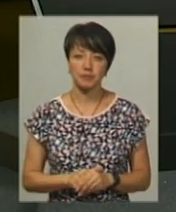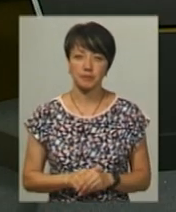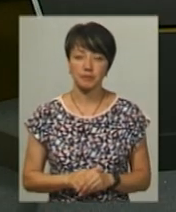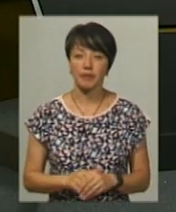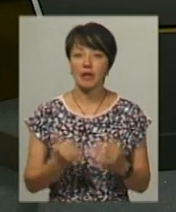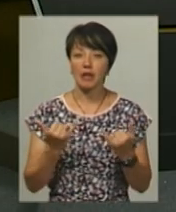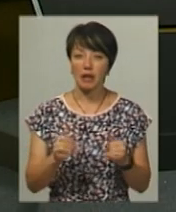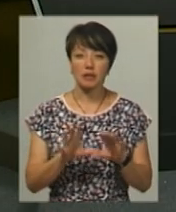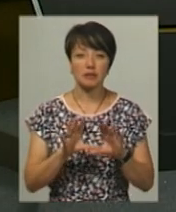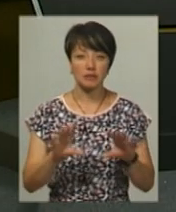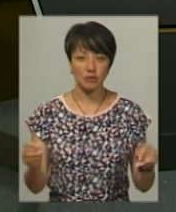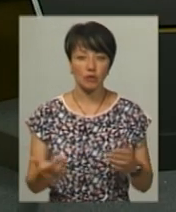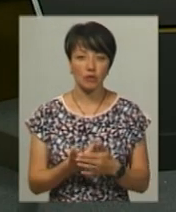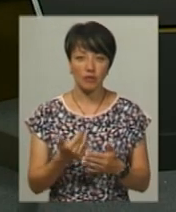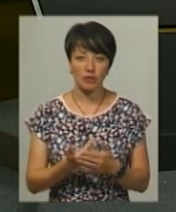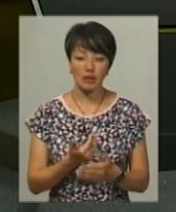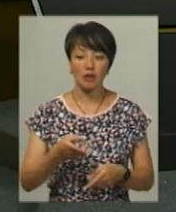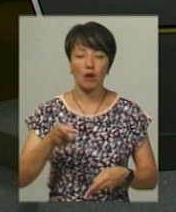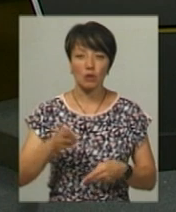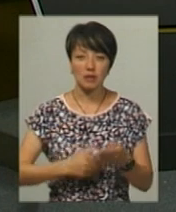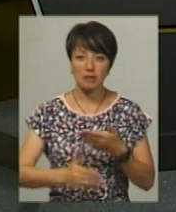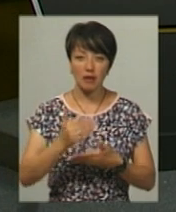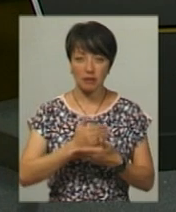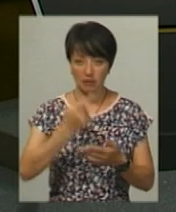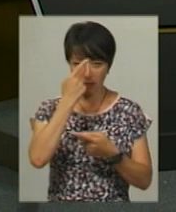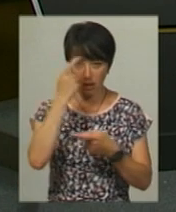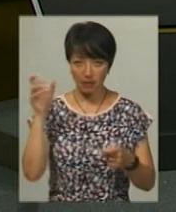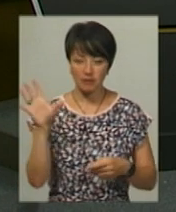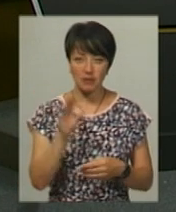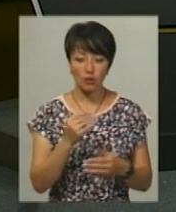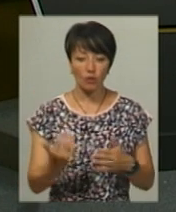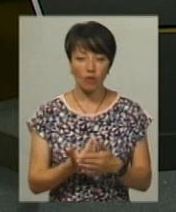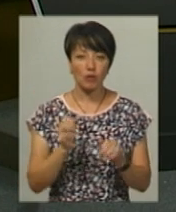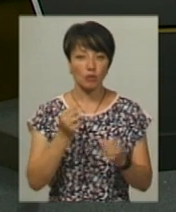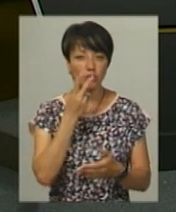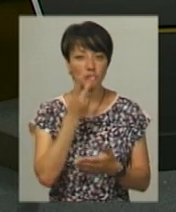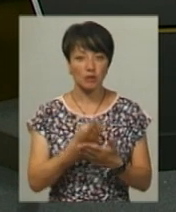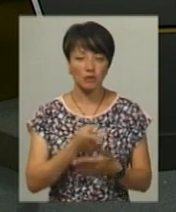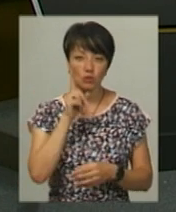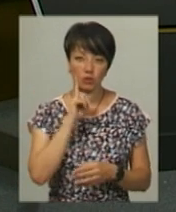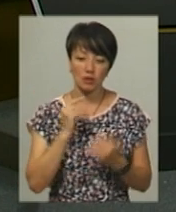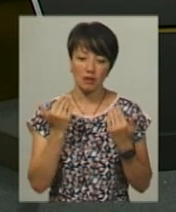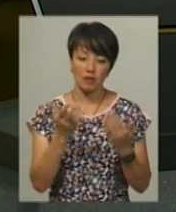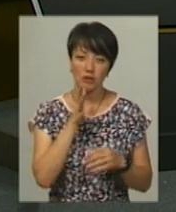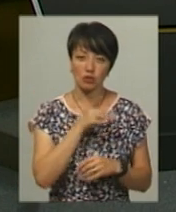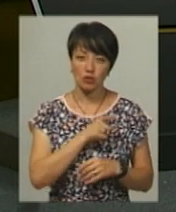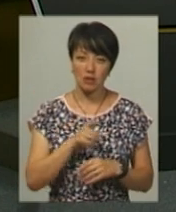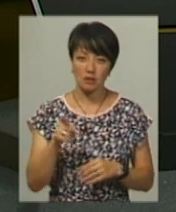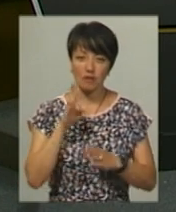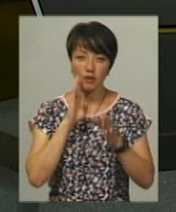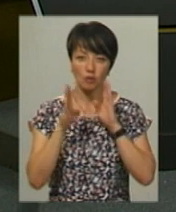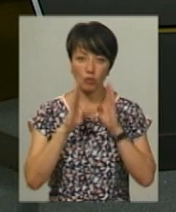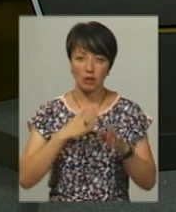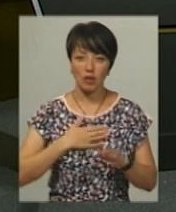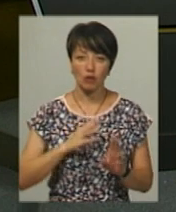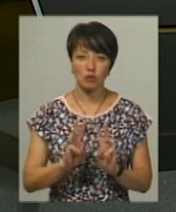На цьому наш випуск завершений. На останок я нагадую, всі наші матеріали ви можете переглядати в зручний час на нашій сторінці в Фейсбук,